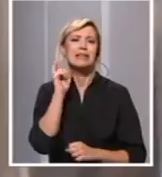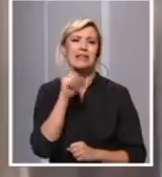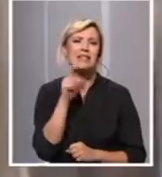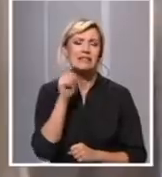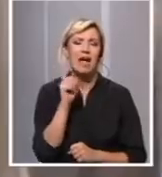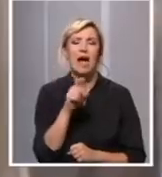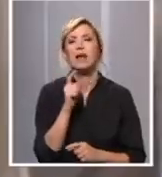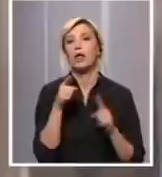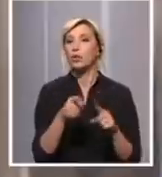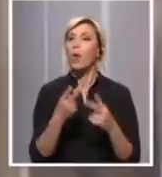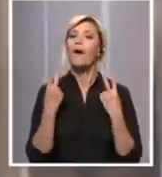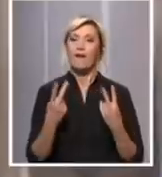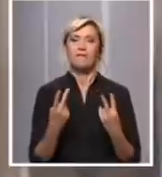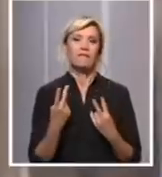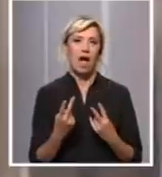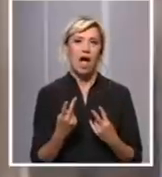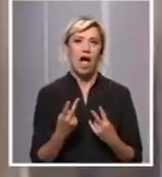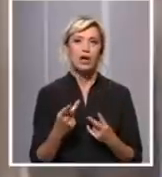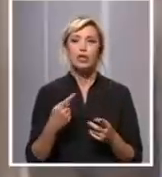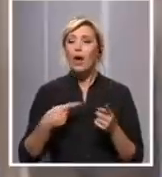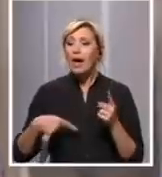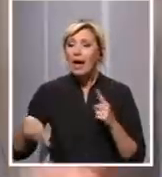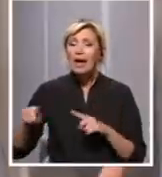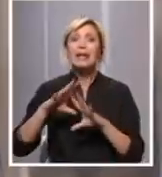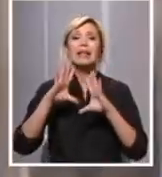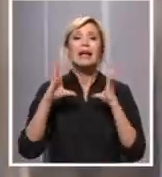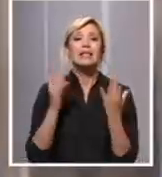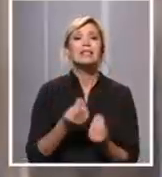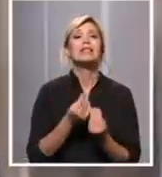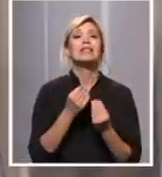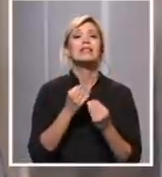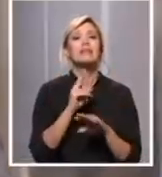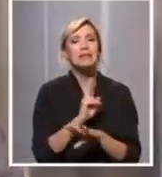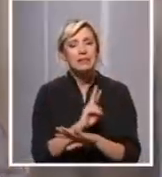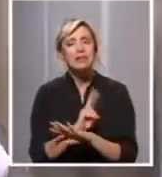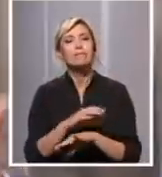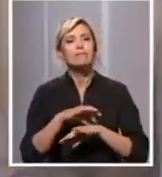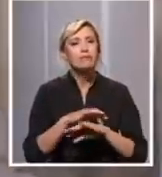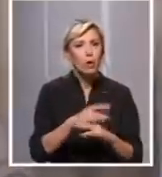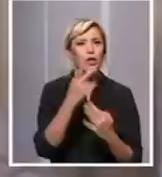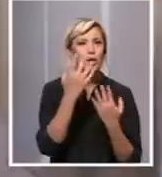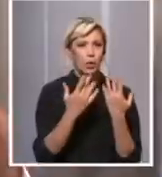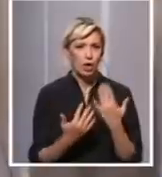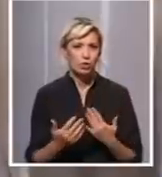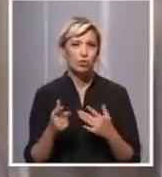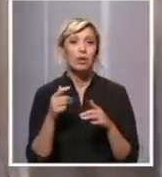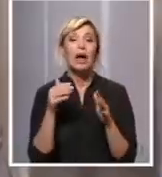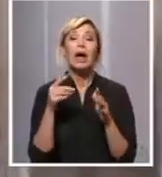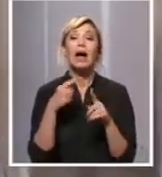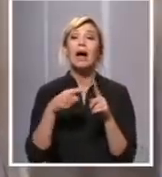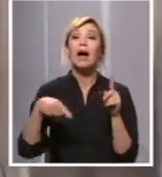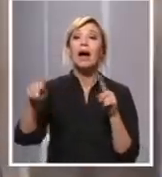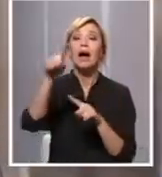Vrlo važno je da svi vodimo računa i da u tom jednostavno potrebi javnosti da čuje puno